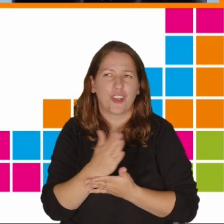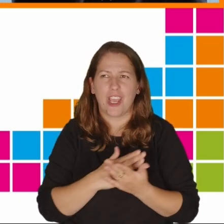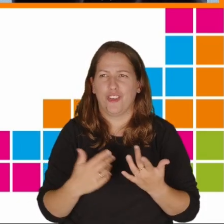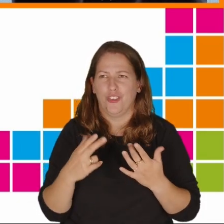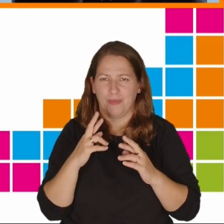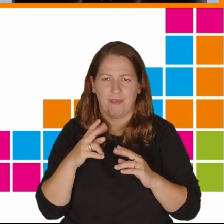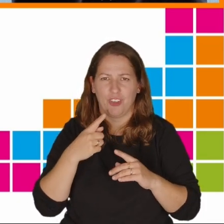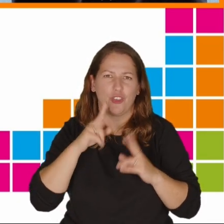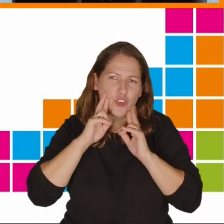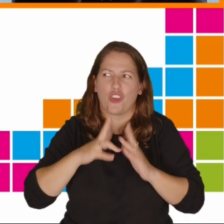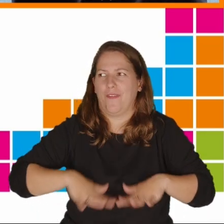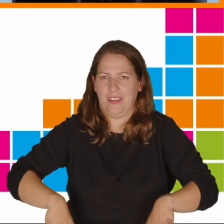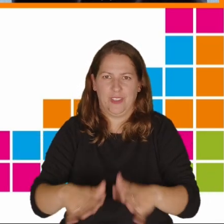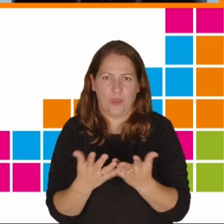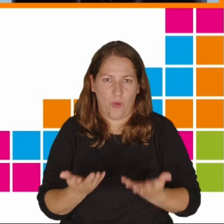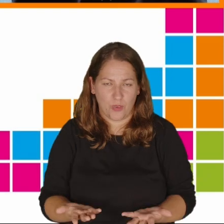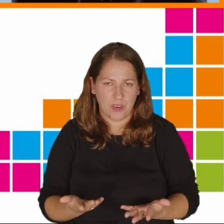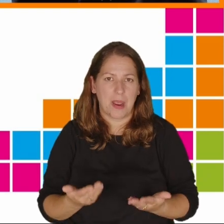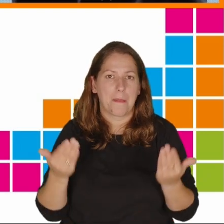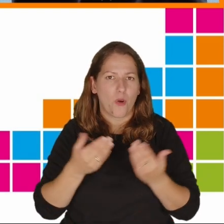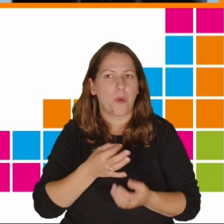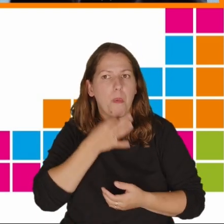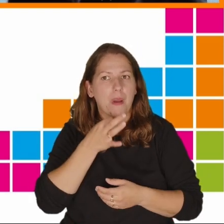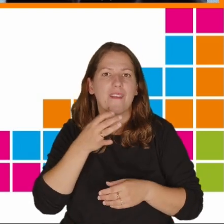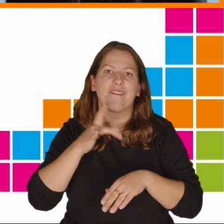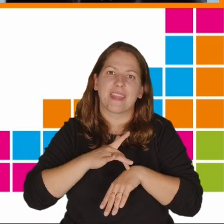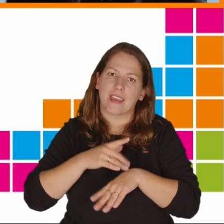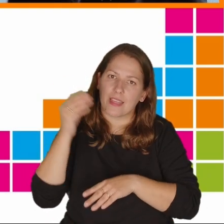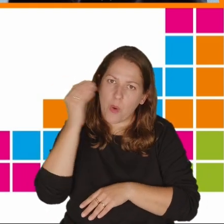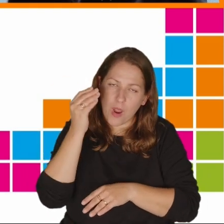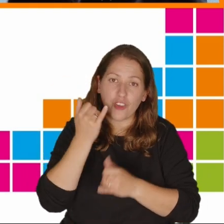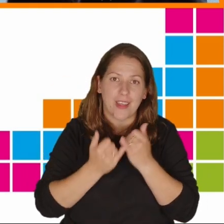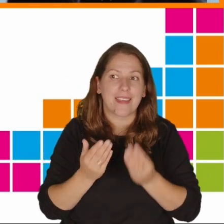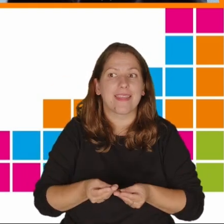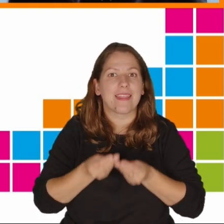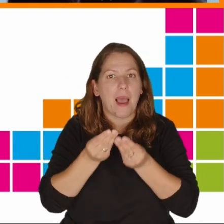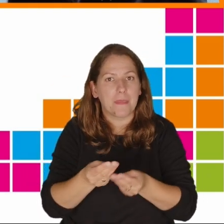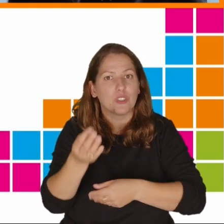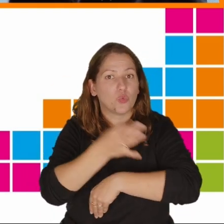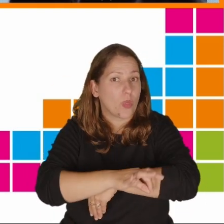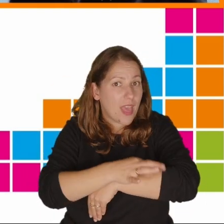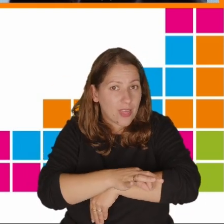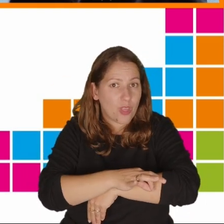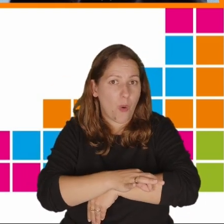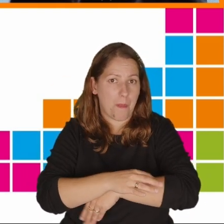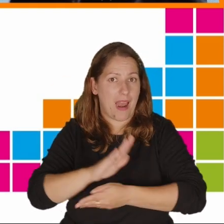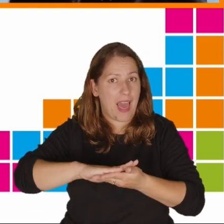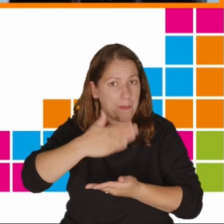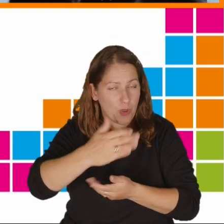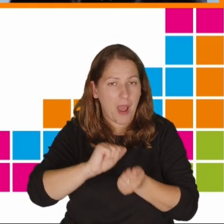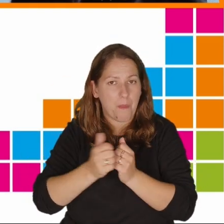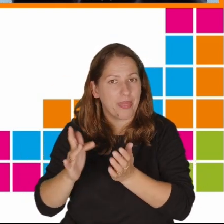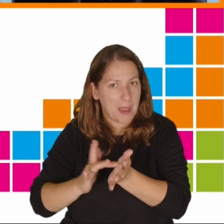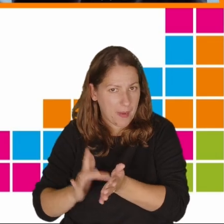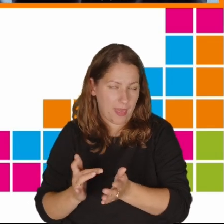naszej rzeczywistości i może poprawić wyniki w nauce, jeżeli damy studencom laptopy albo